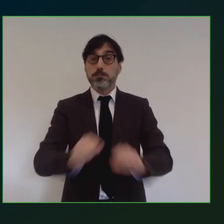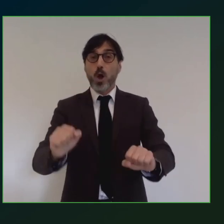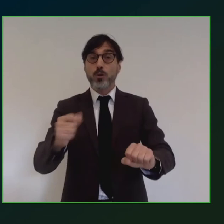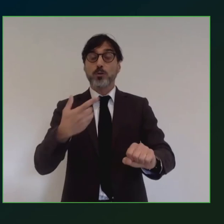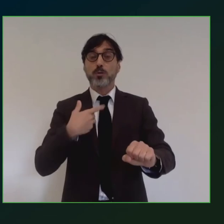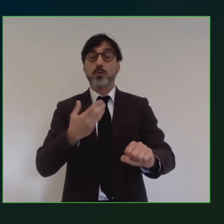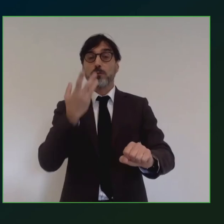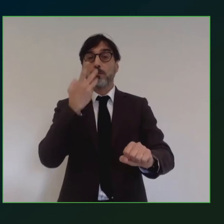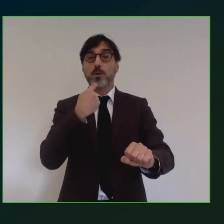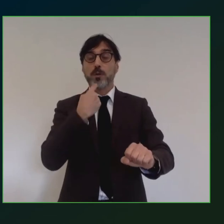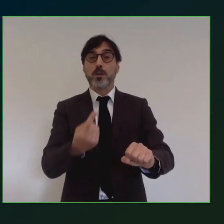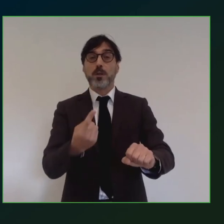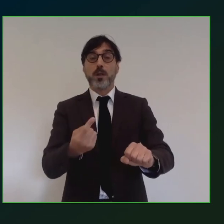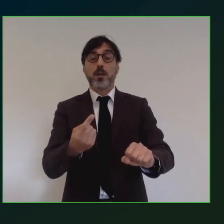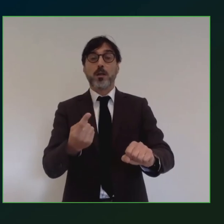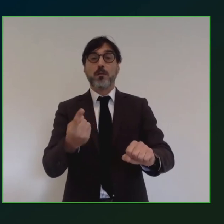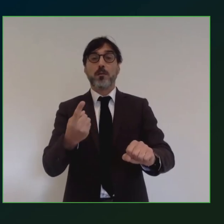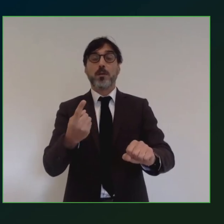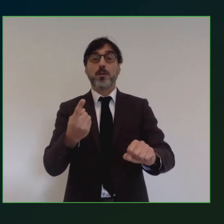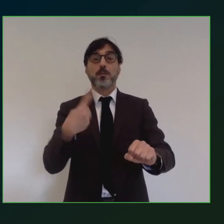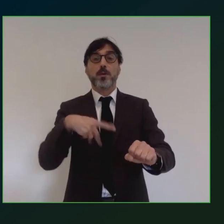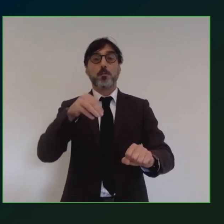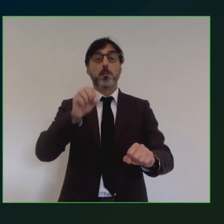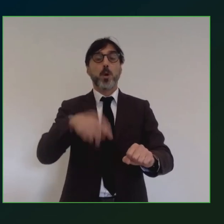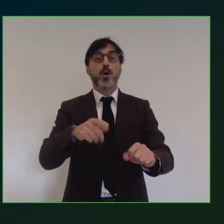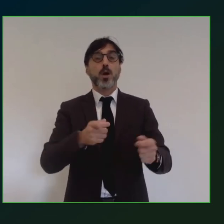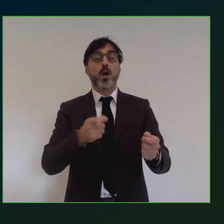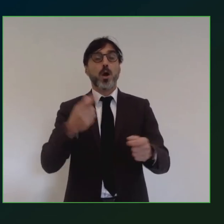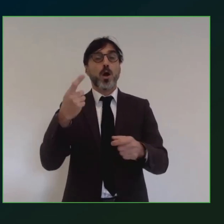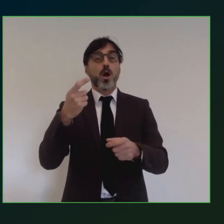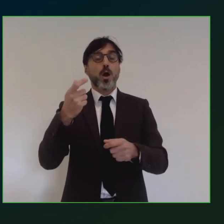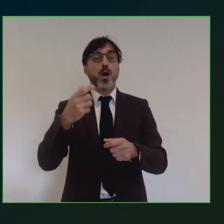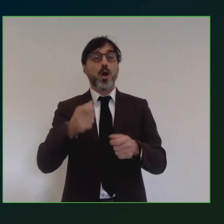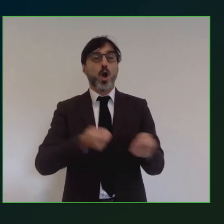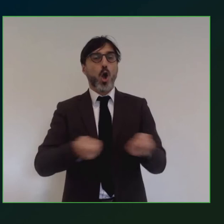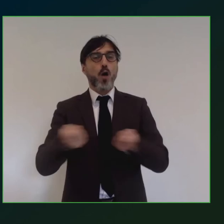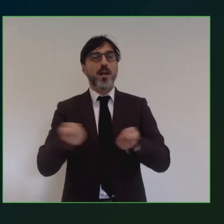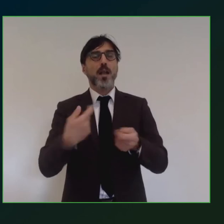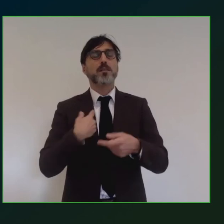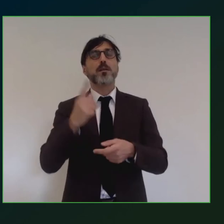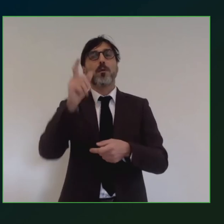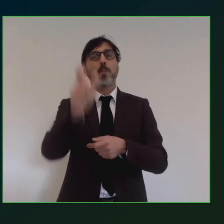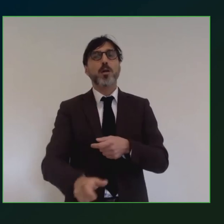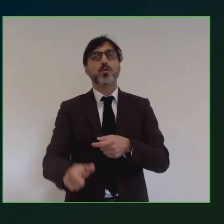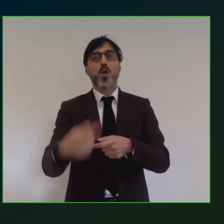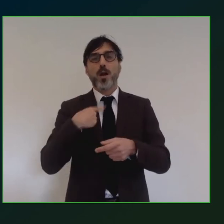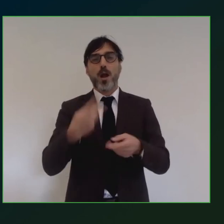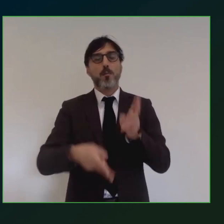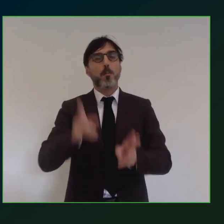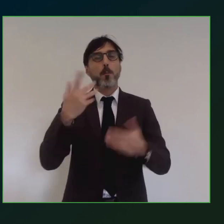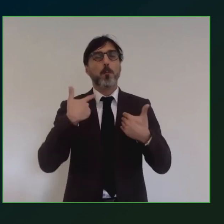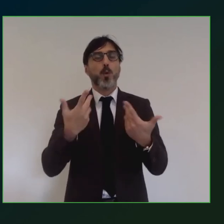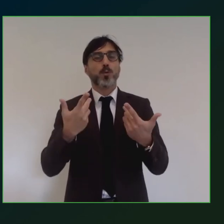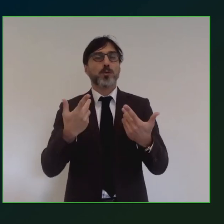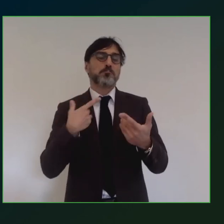gestione del del Pong Governance e quindi è la persona più indicata per raccontarci in 10-12